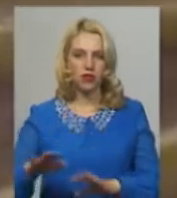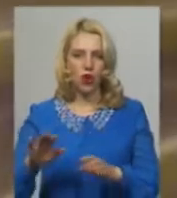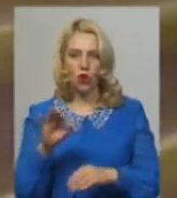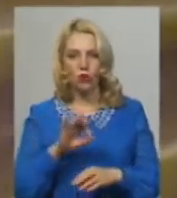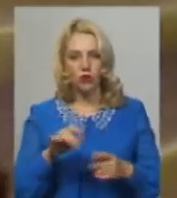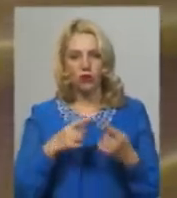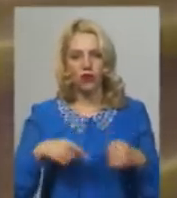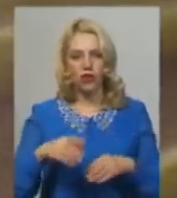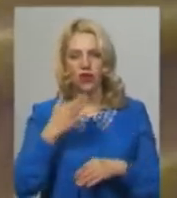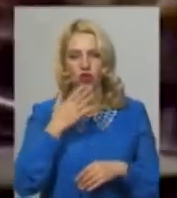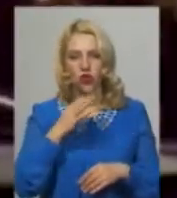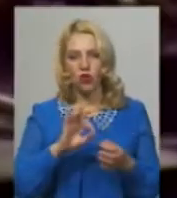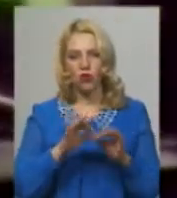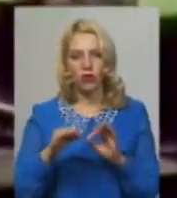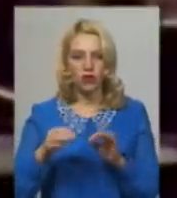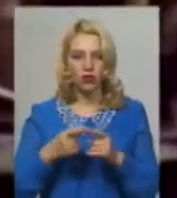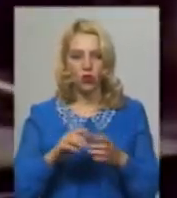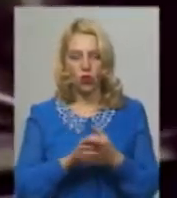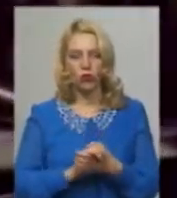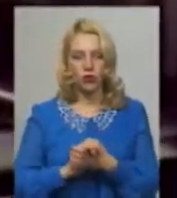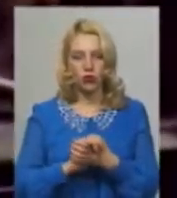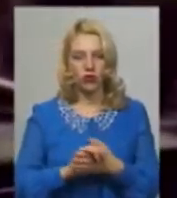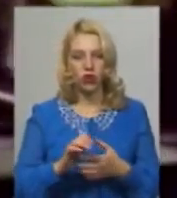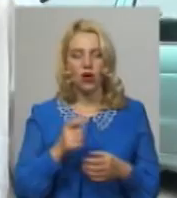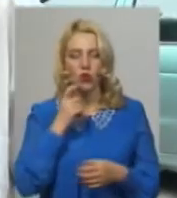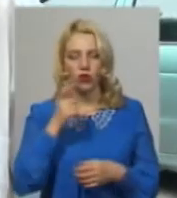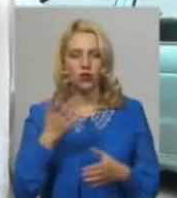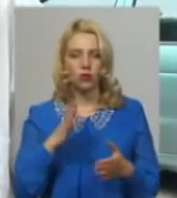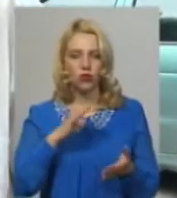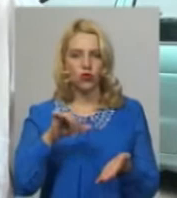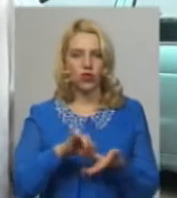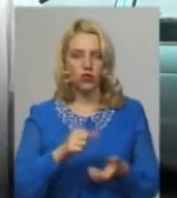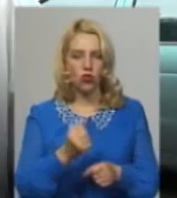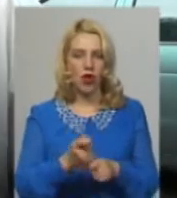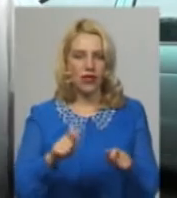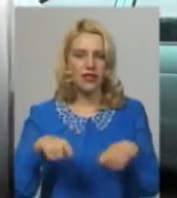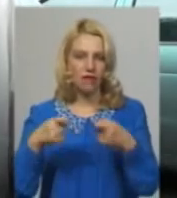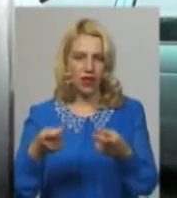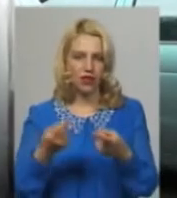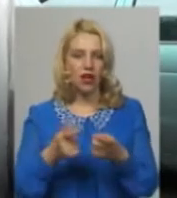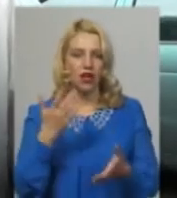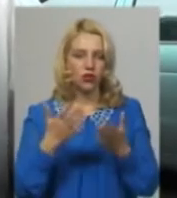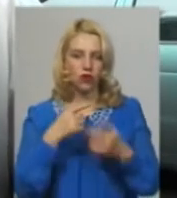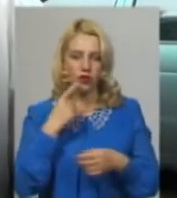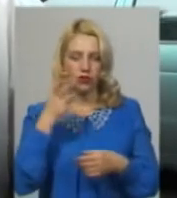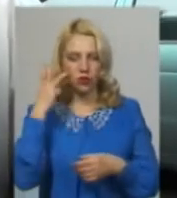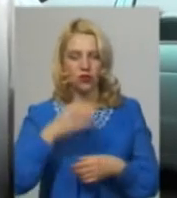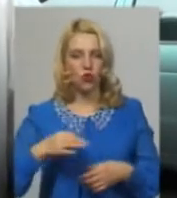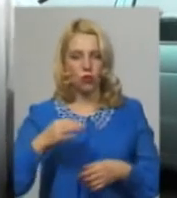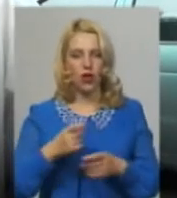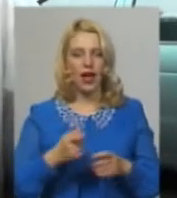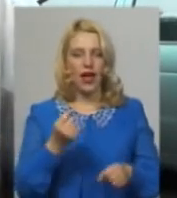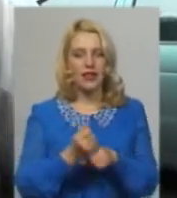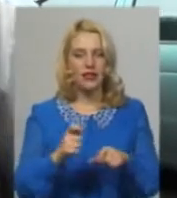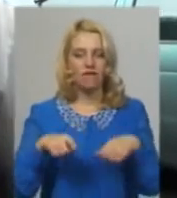НОК України Віктор Флєнтін, котрий був учасником естафети. Якщо взяти Хмельницьку область, то естафета Олімпійського